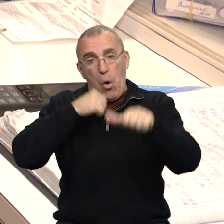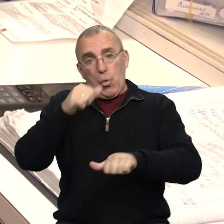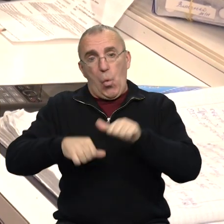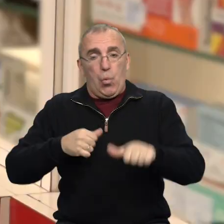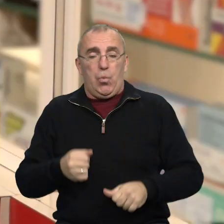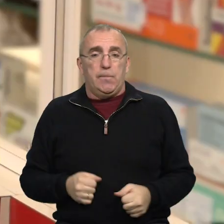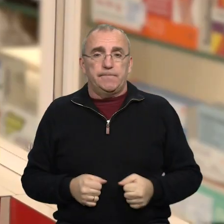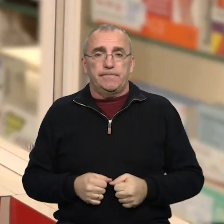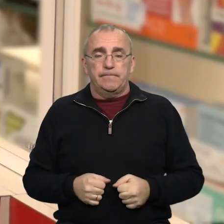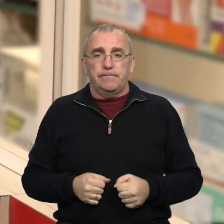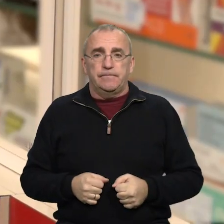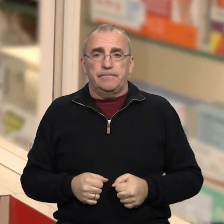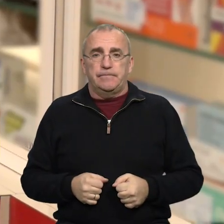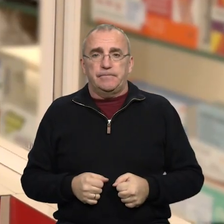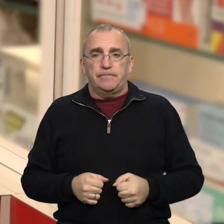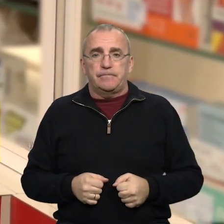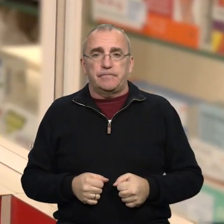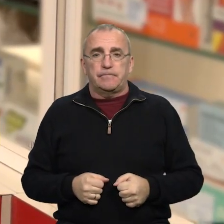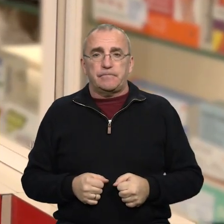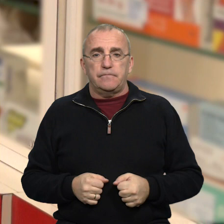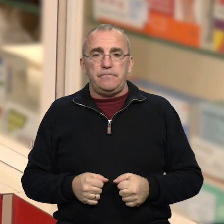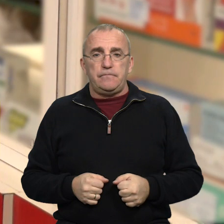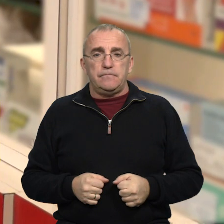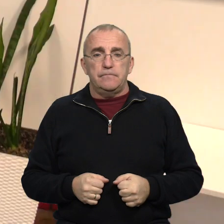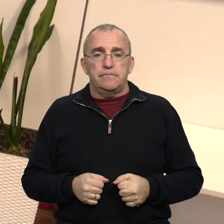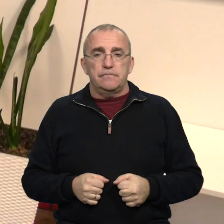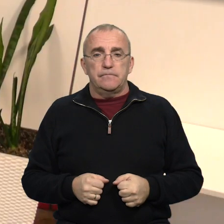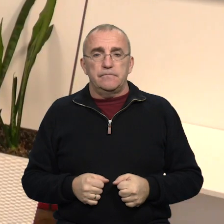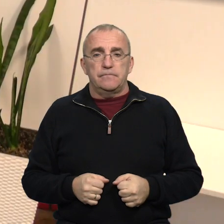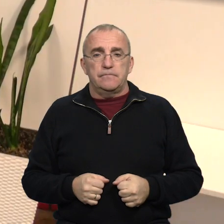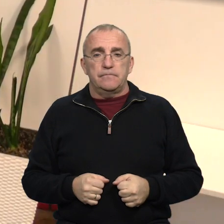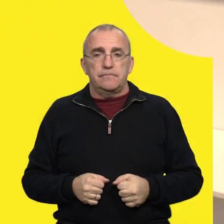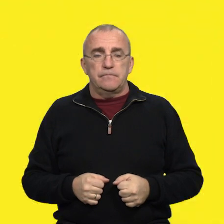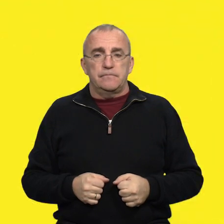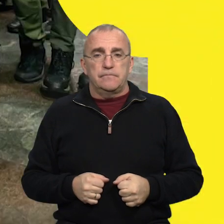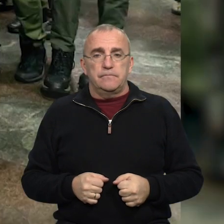року. Олександр Сметанко, Роман Сташенко, Юрій Мірошник, Суспільне новини Кропивницький.